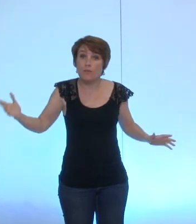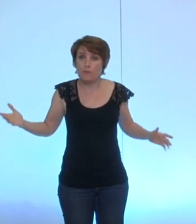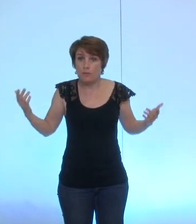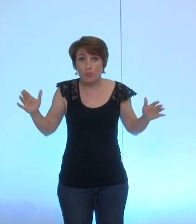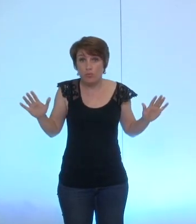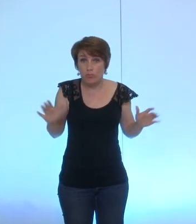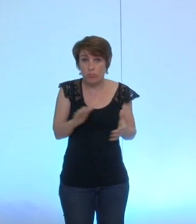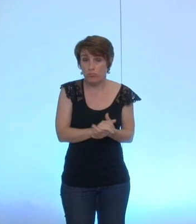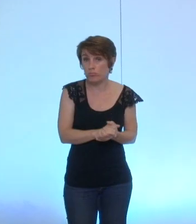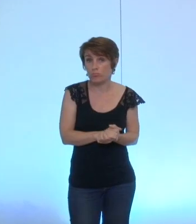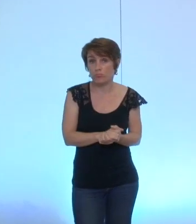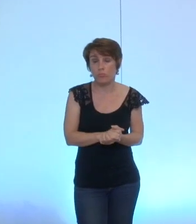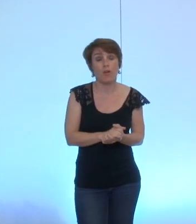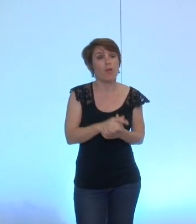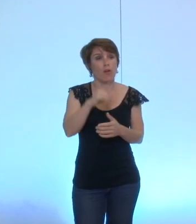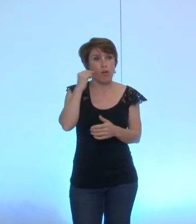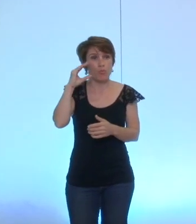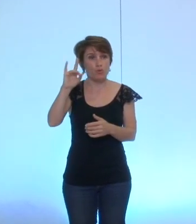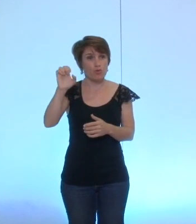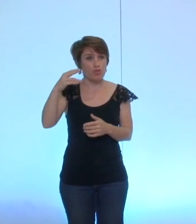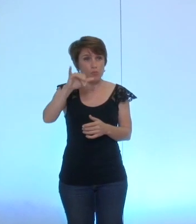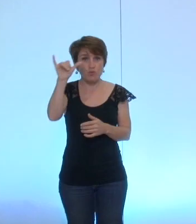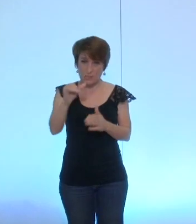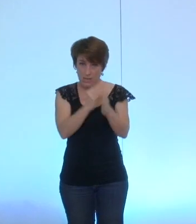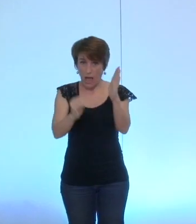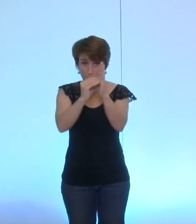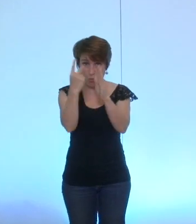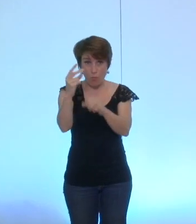avancer monsieur Chamussy vous maintenez votre amendement non